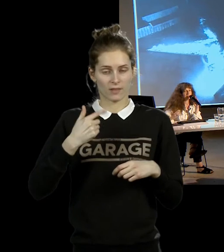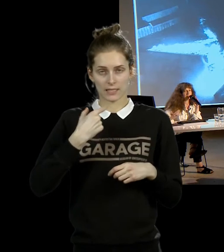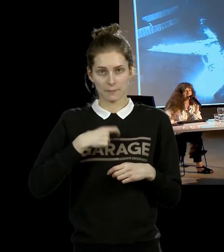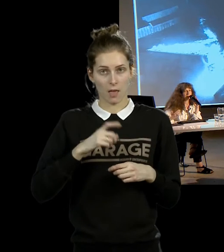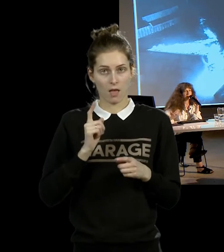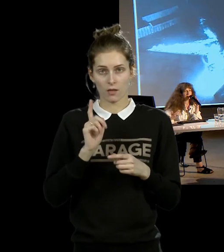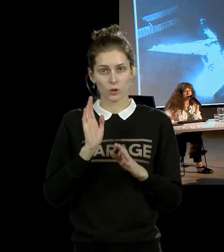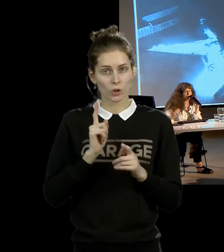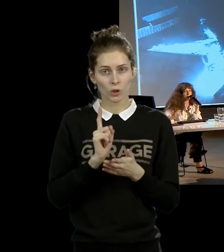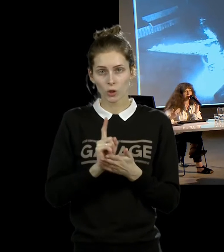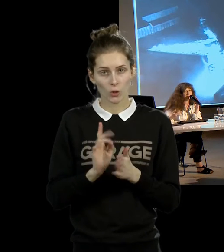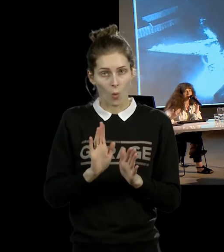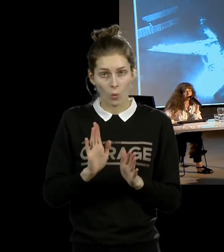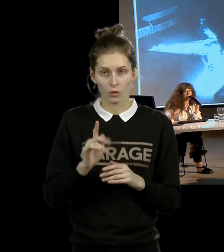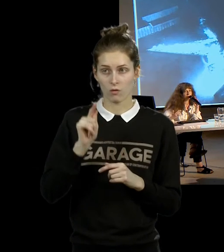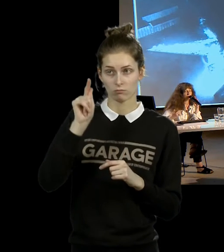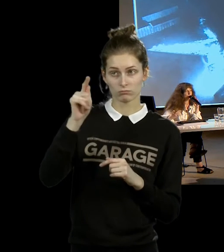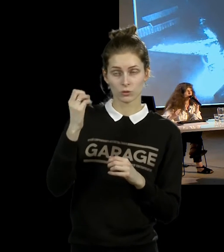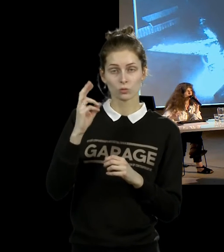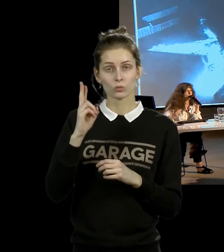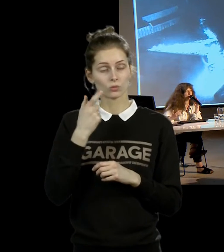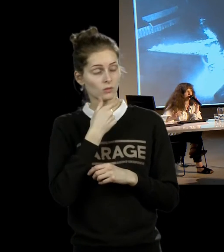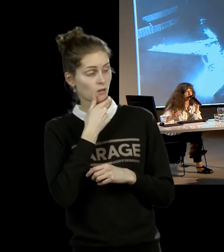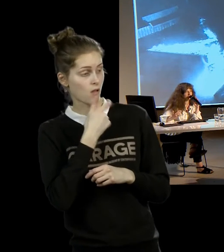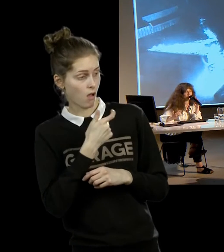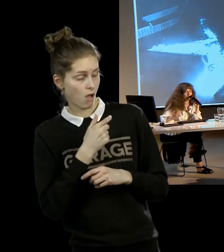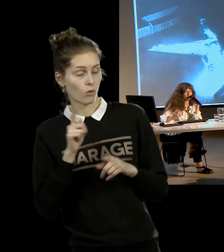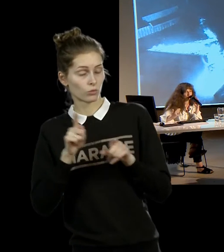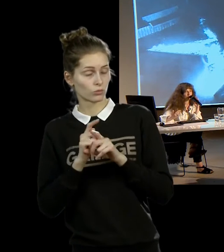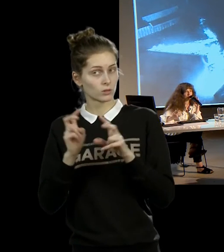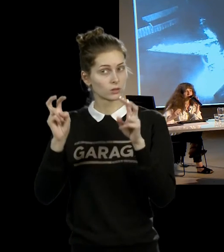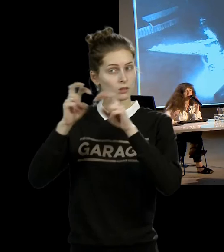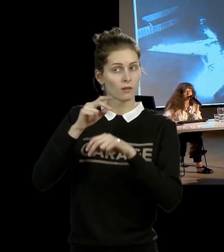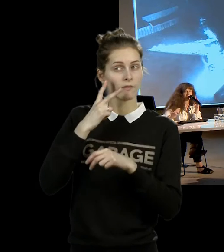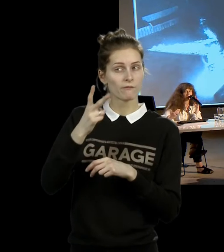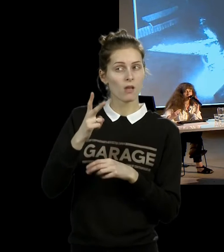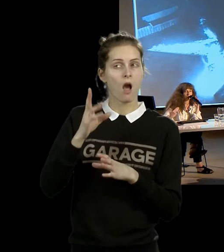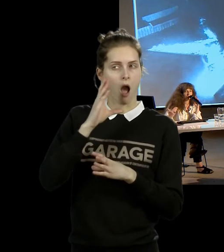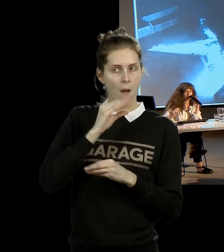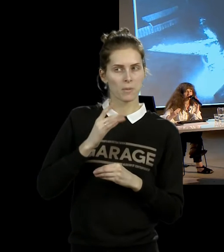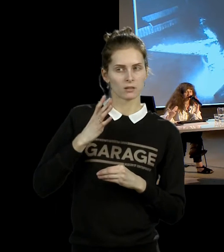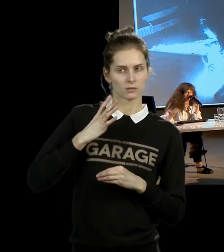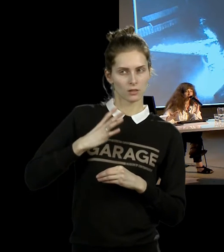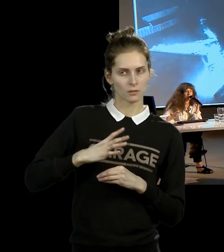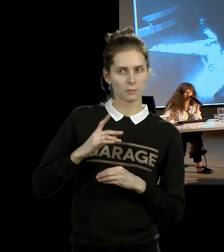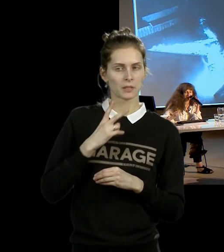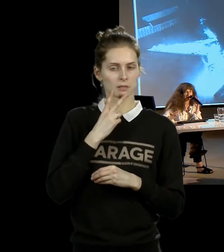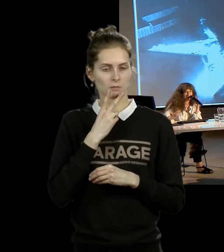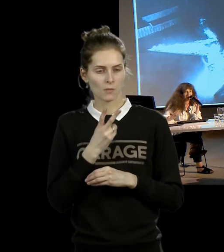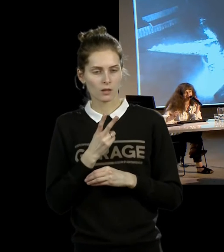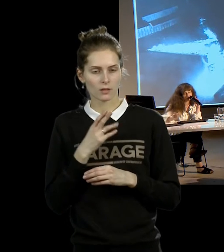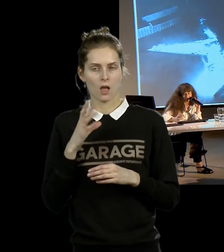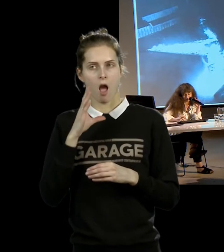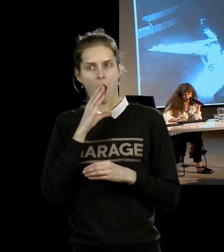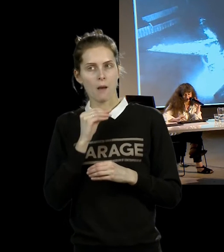Доставить зрителя понять, сделать свой выбор, что он должен делать в этой ситуации. Может он смириться с тем, что художник такое вот самое